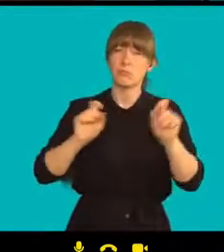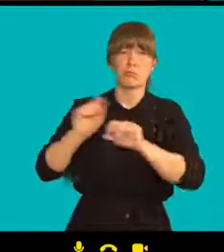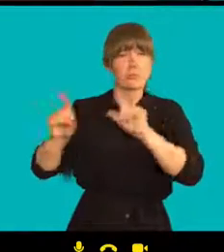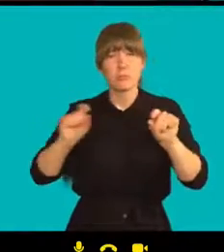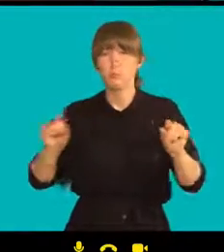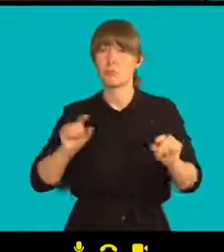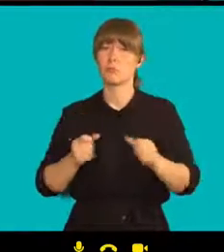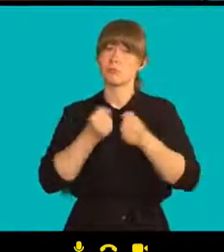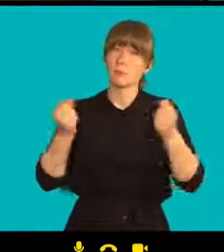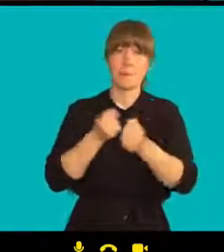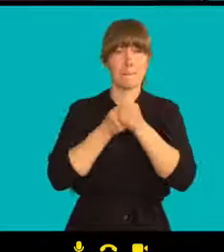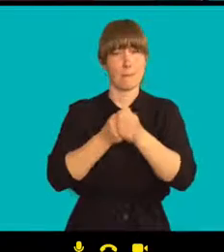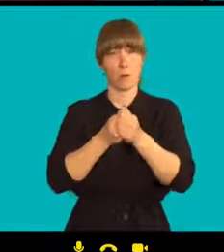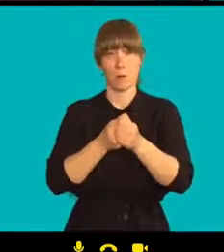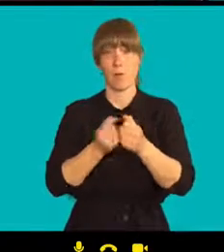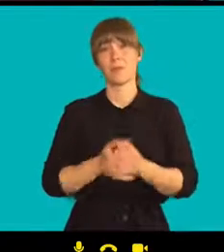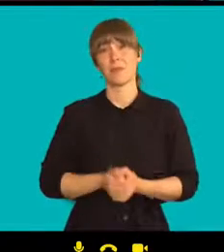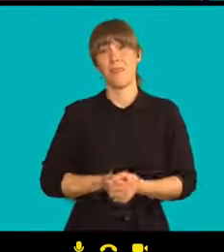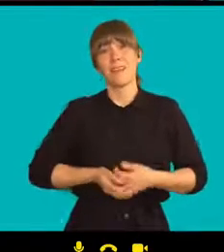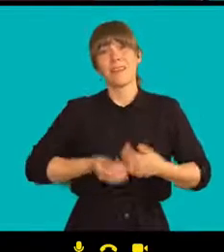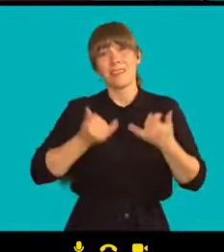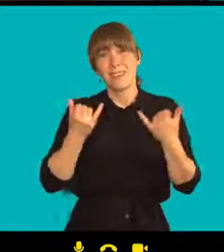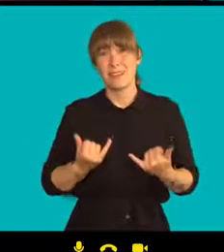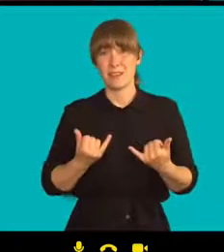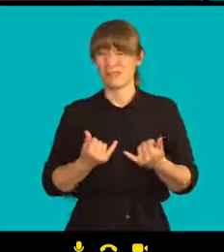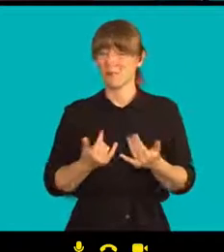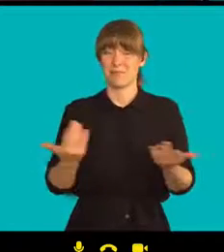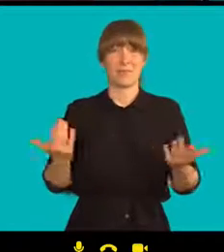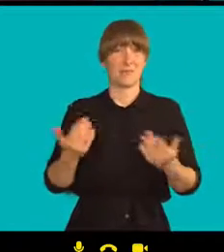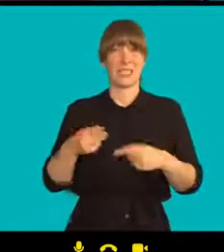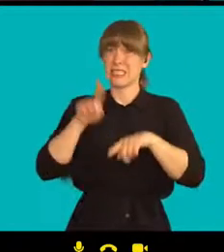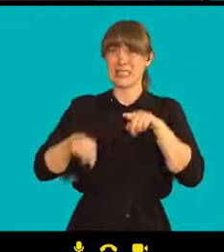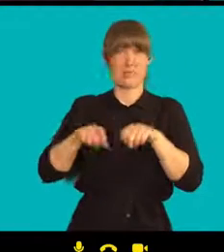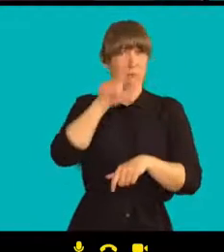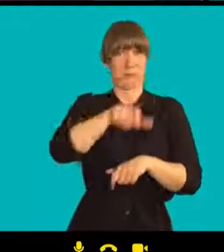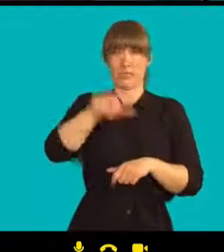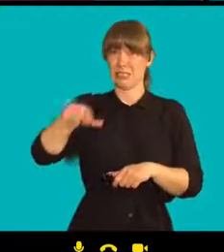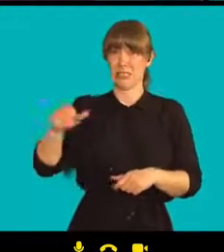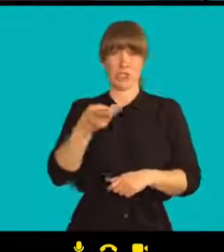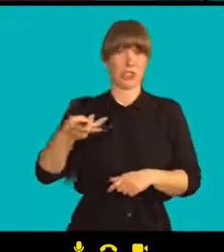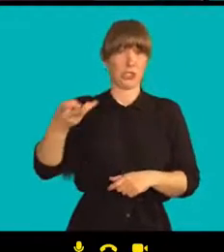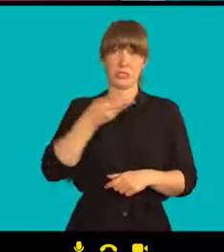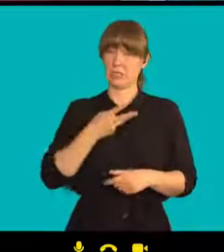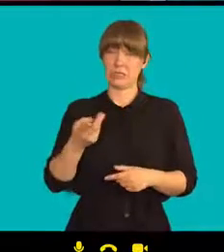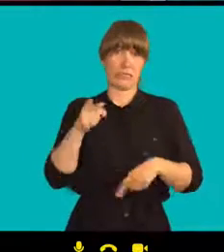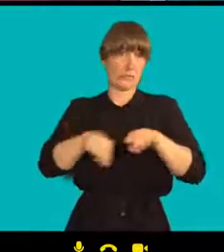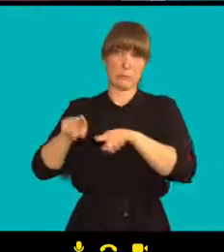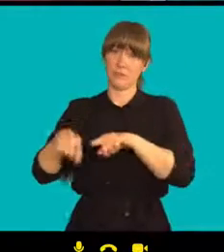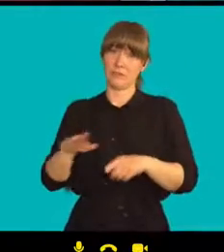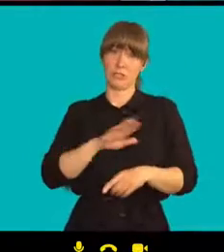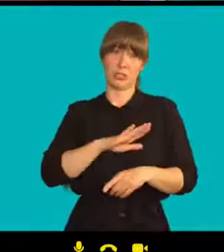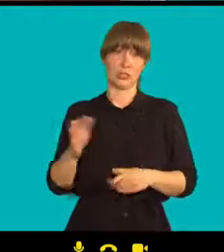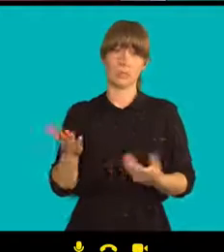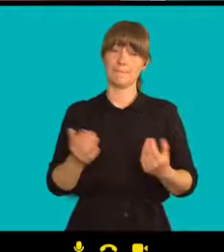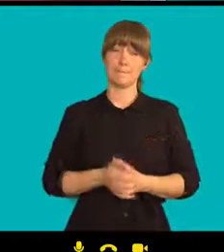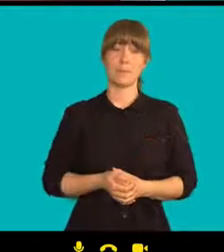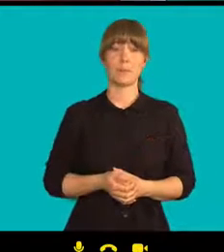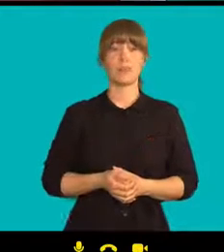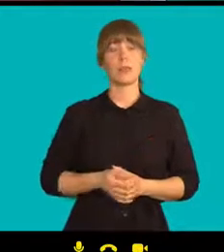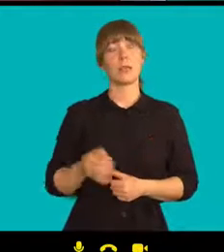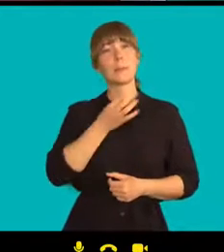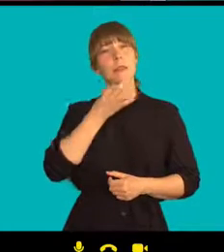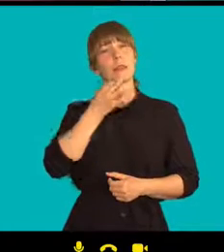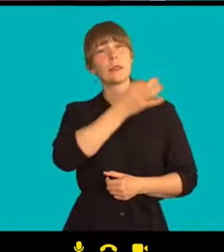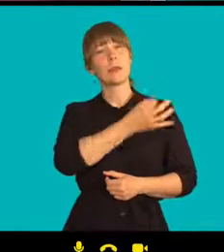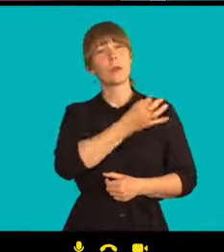A my teď cítíme, že nám chybí, jaké je to bez nich. Pane Paloviane, film často sleduje